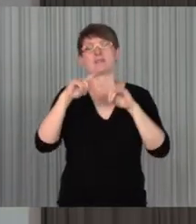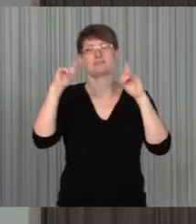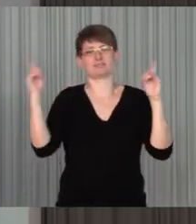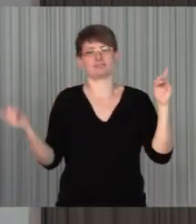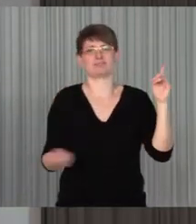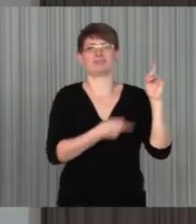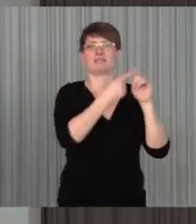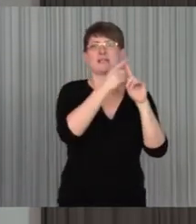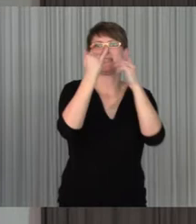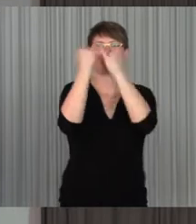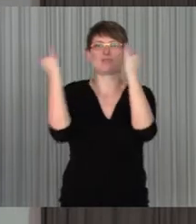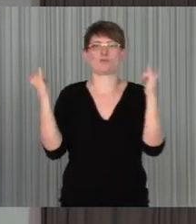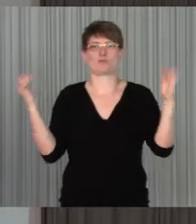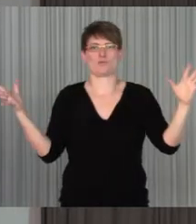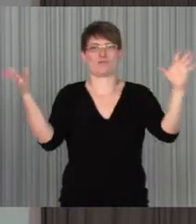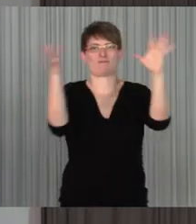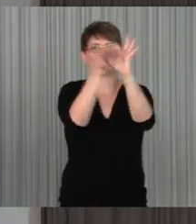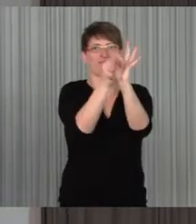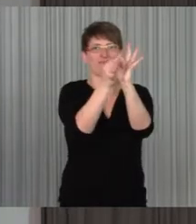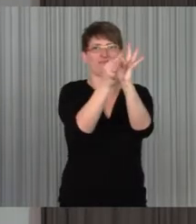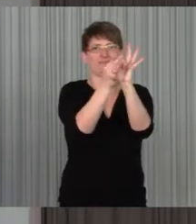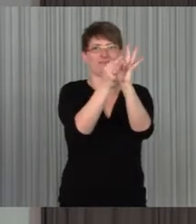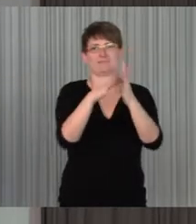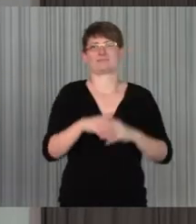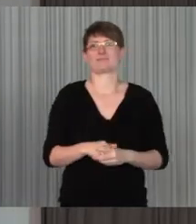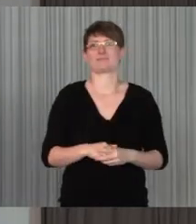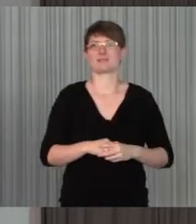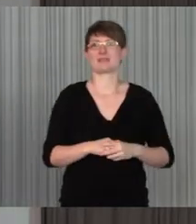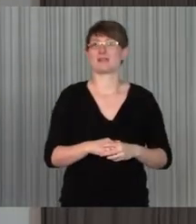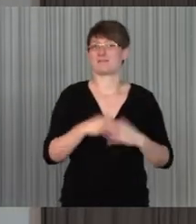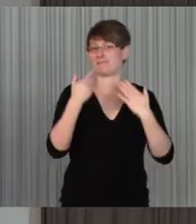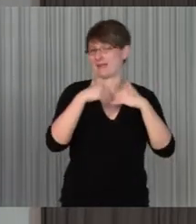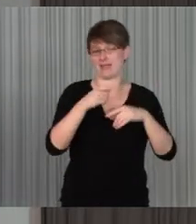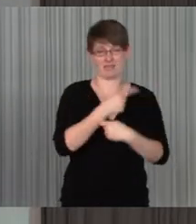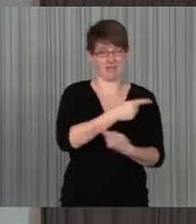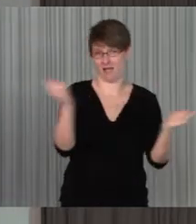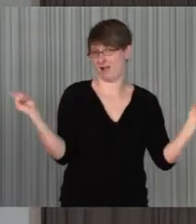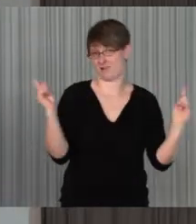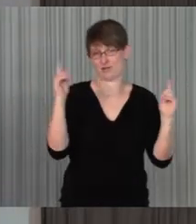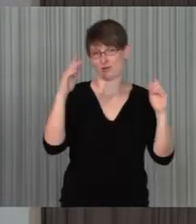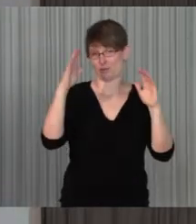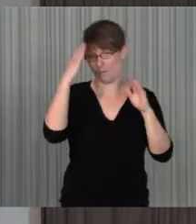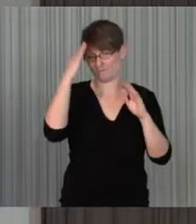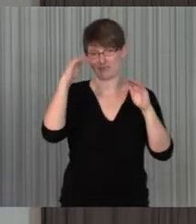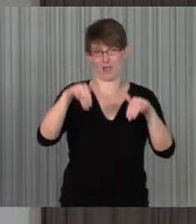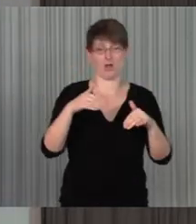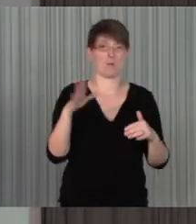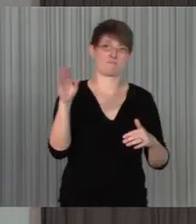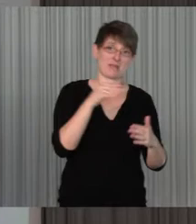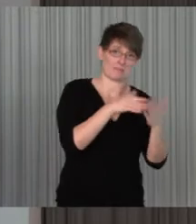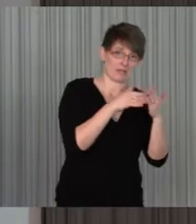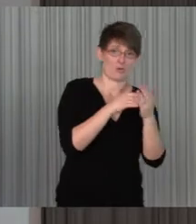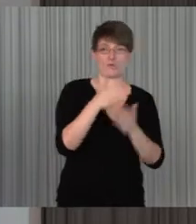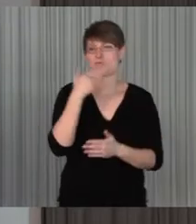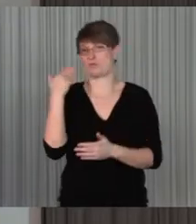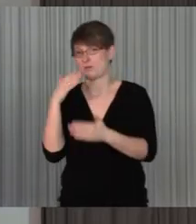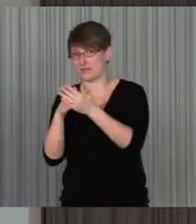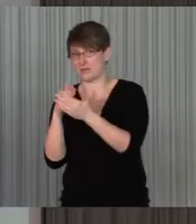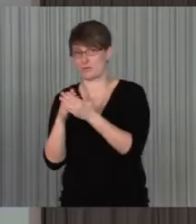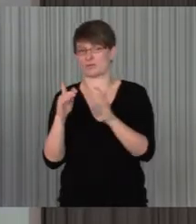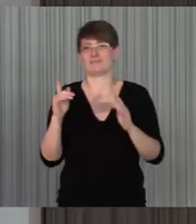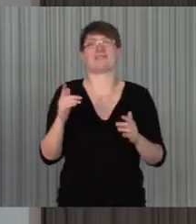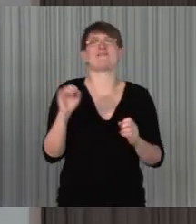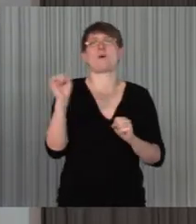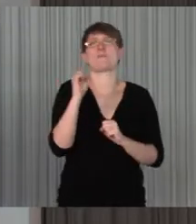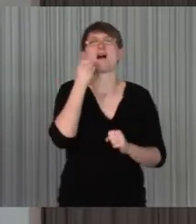Diskussion, das hängt eng zusammen. Die Barrieren existieren natürlich in allen Köpfen von allen Beteiligten und mit oder ohne Behinderung sollen wir eben